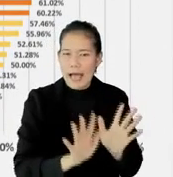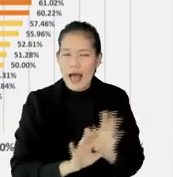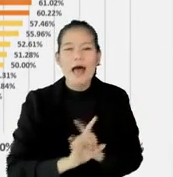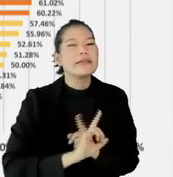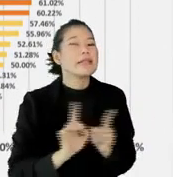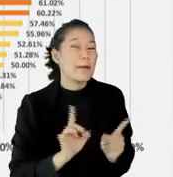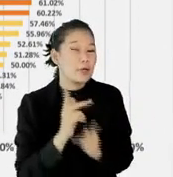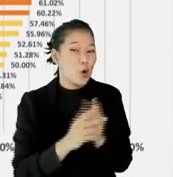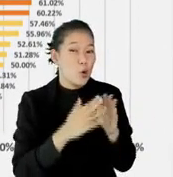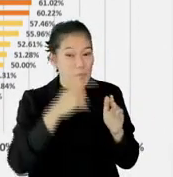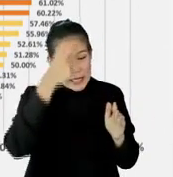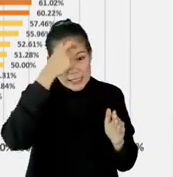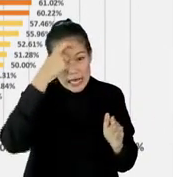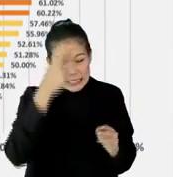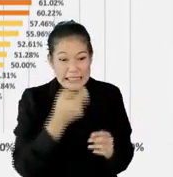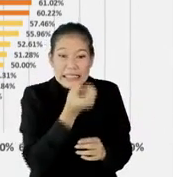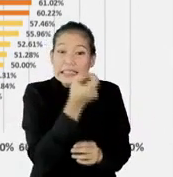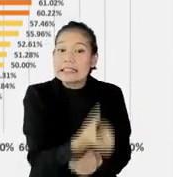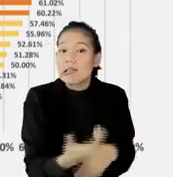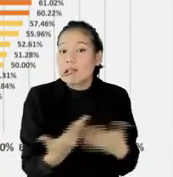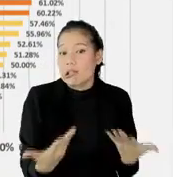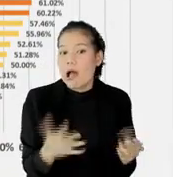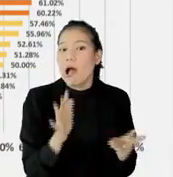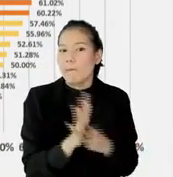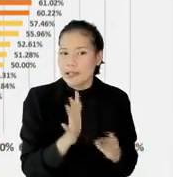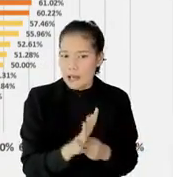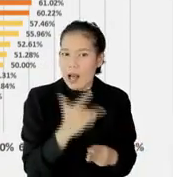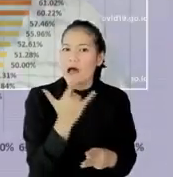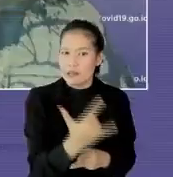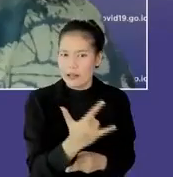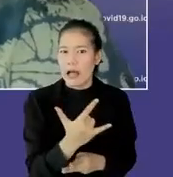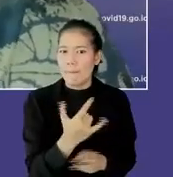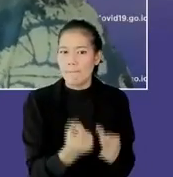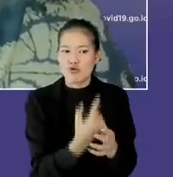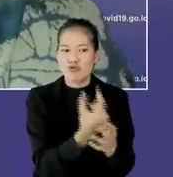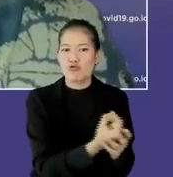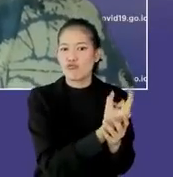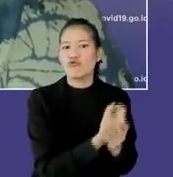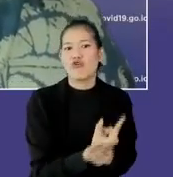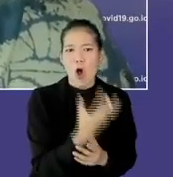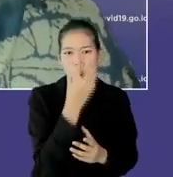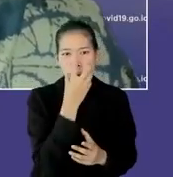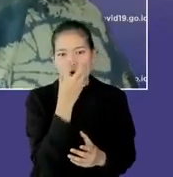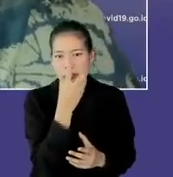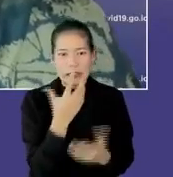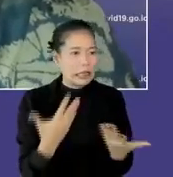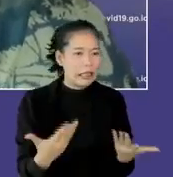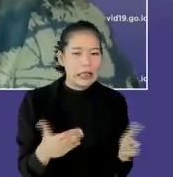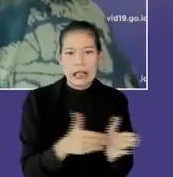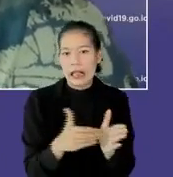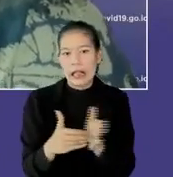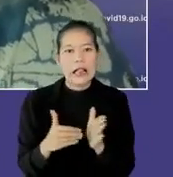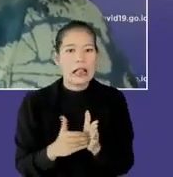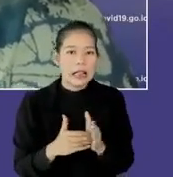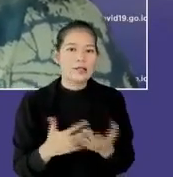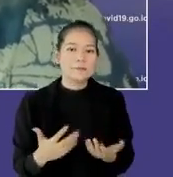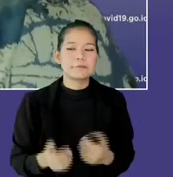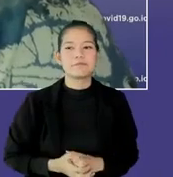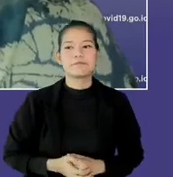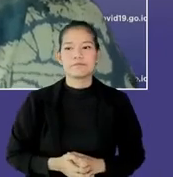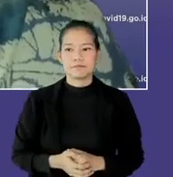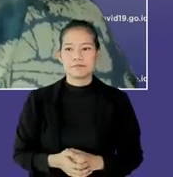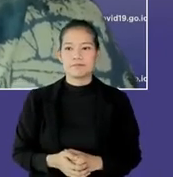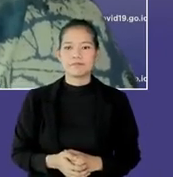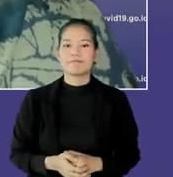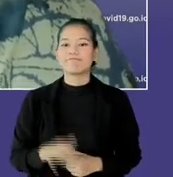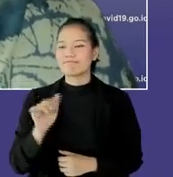kalau memang rumah sakitnya gak terlalu banyak, permasalahan akan hadir juga di sana, oksigen juga akan bermasalah juga di sana, dengan sendirinya.